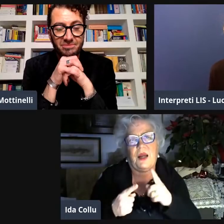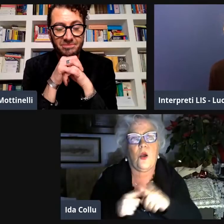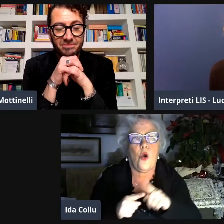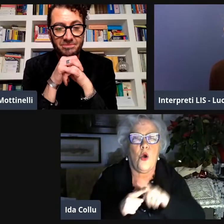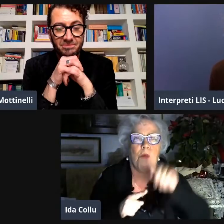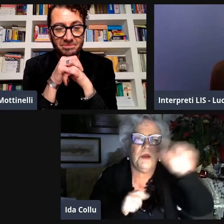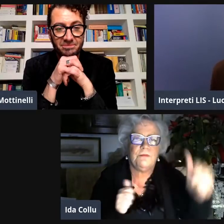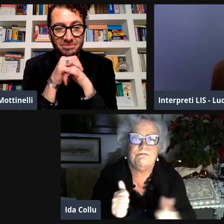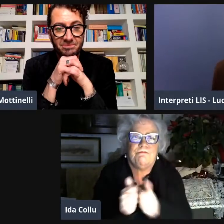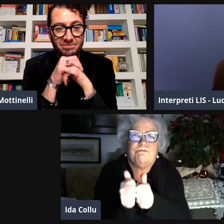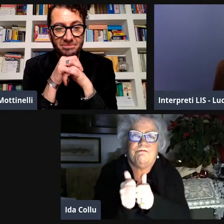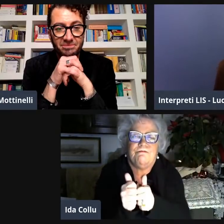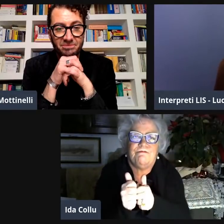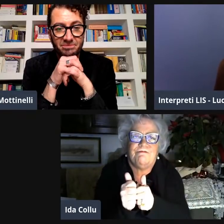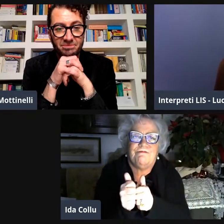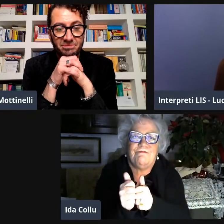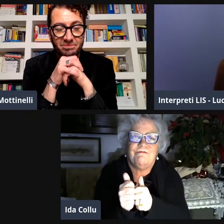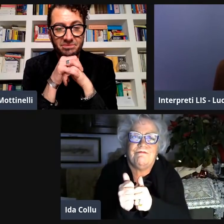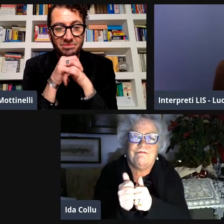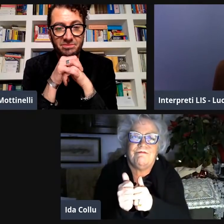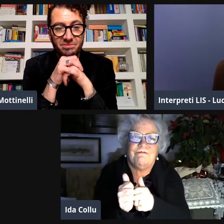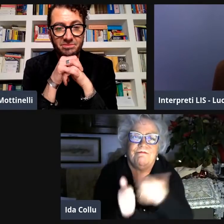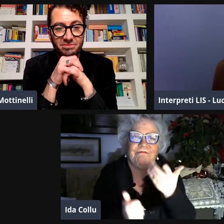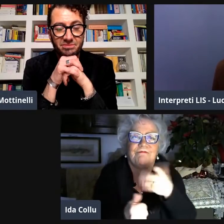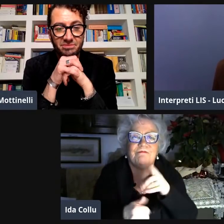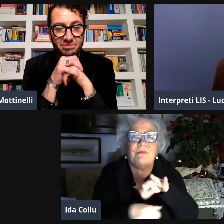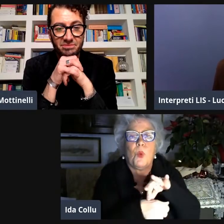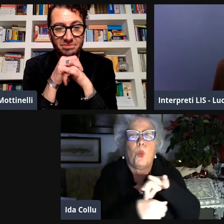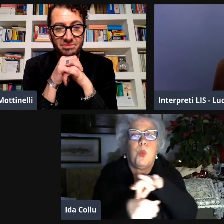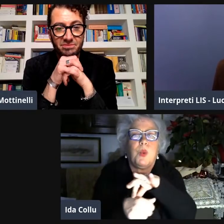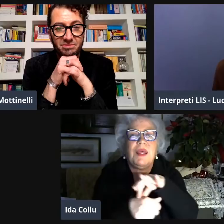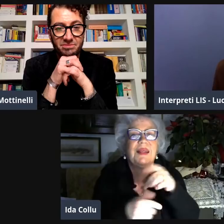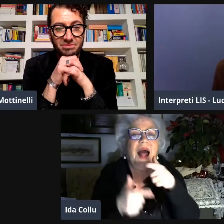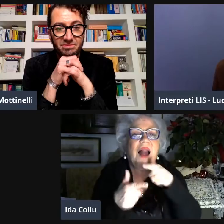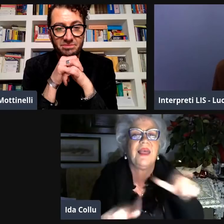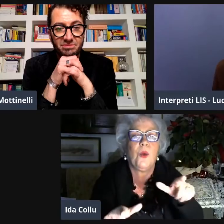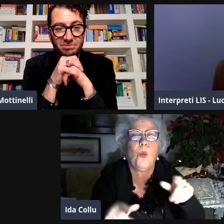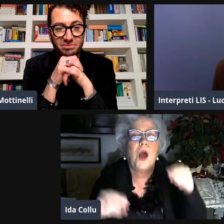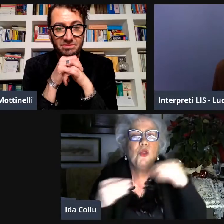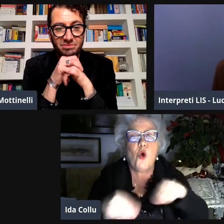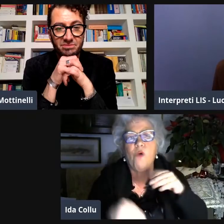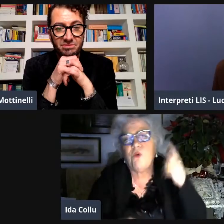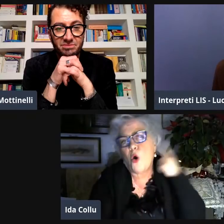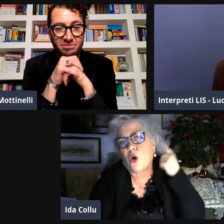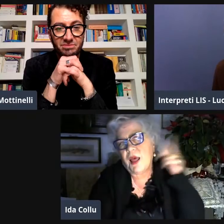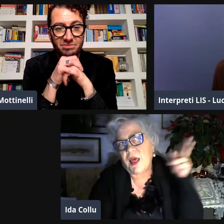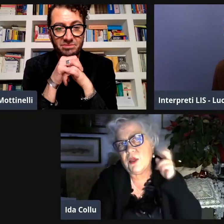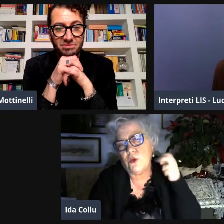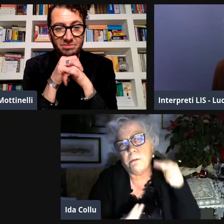figure preziose per i sordi con i sordi